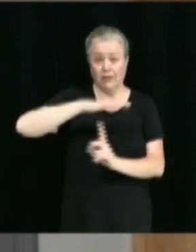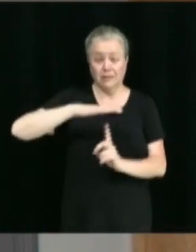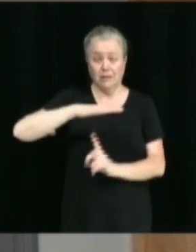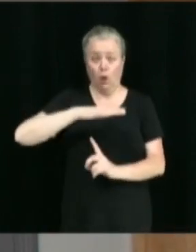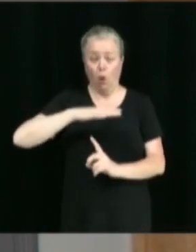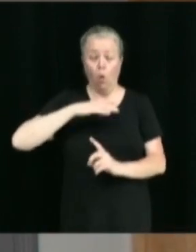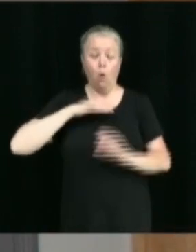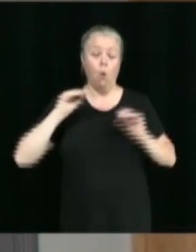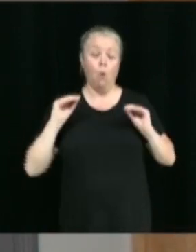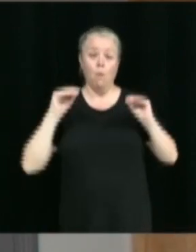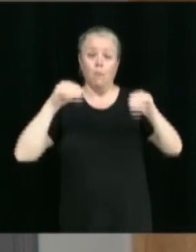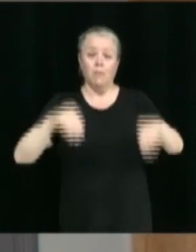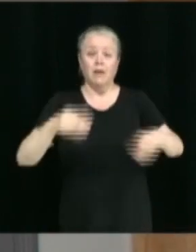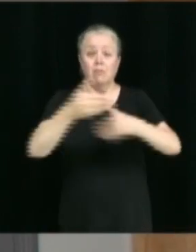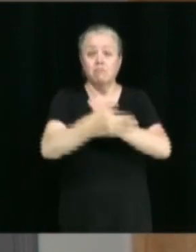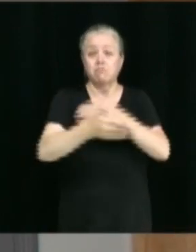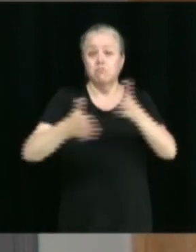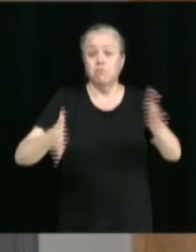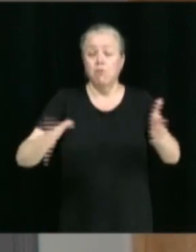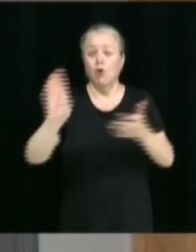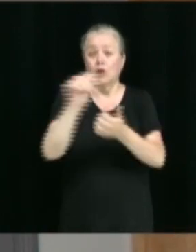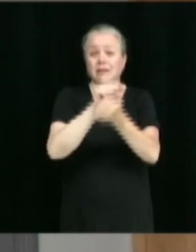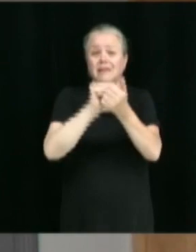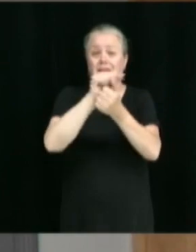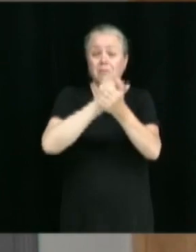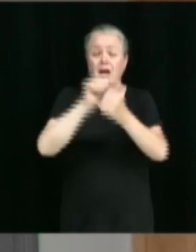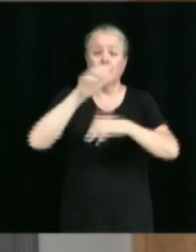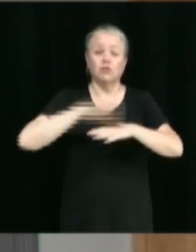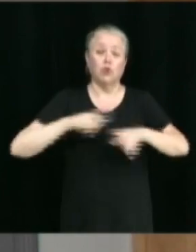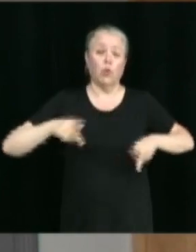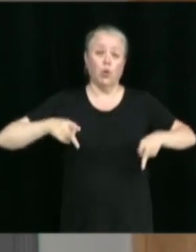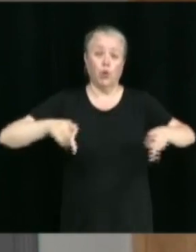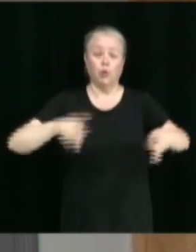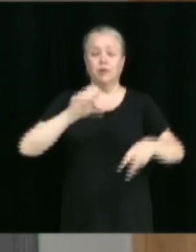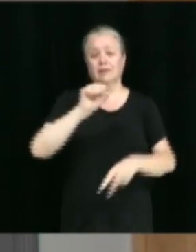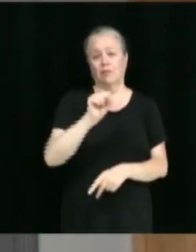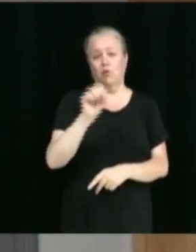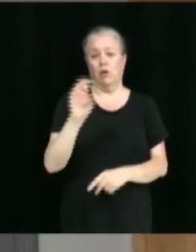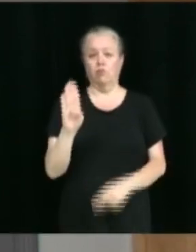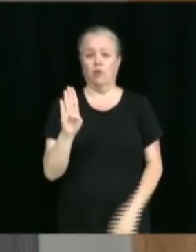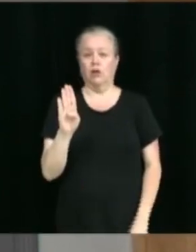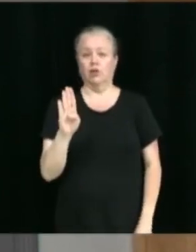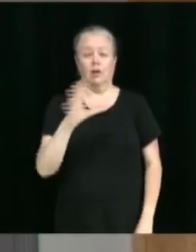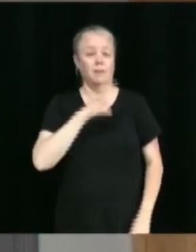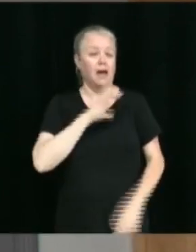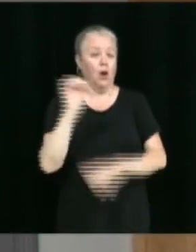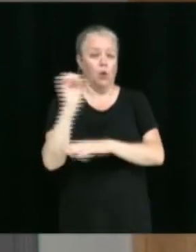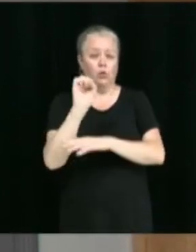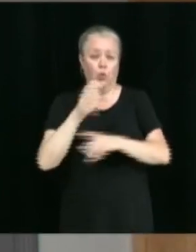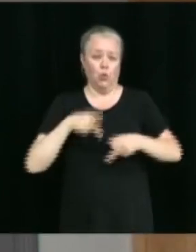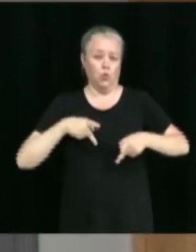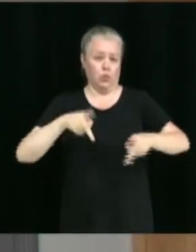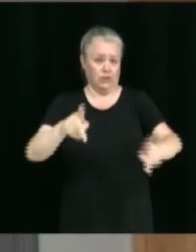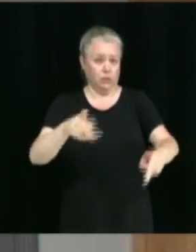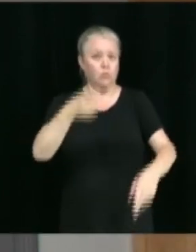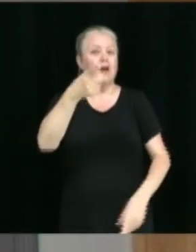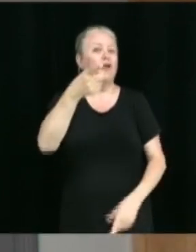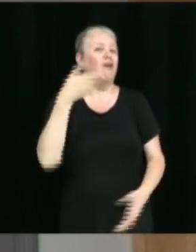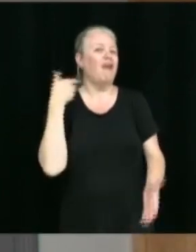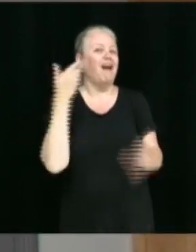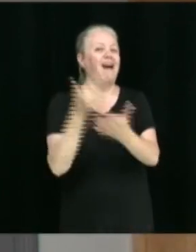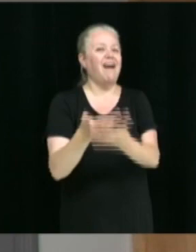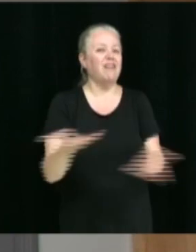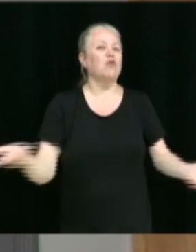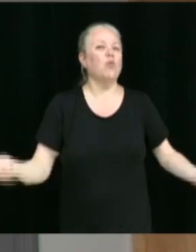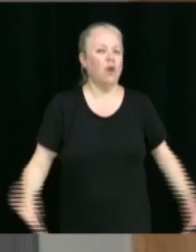comme un plaster, ça a lieu Samuel Boulanger. Mais les autos continuent à passer. Puis, c là que les biscuits à gaz ont commencé à arriver, puis à